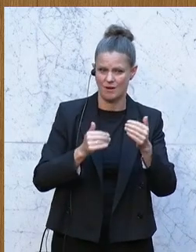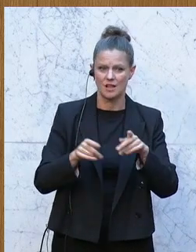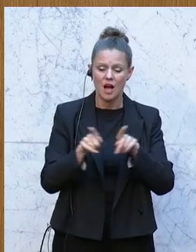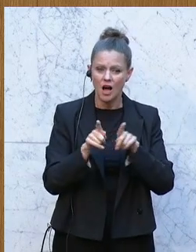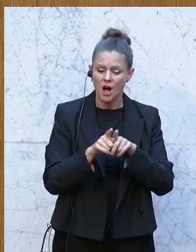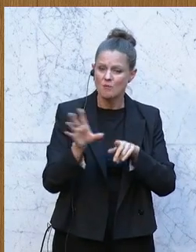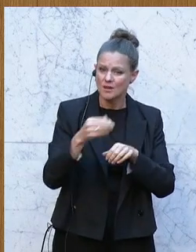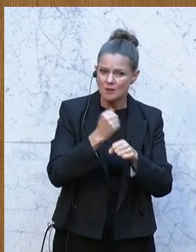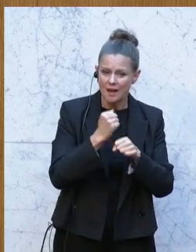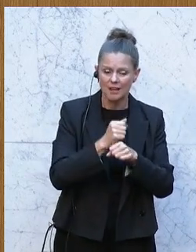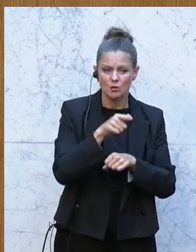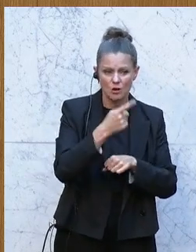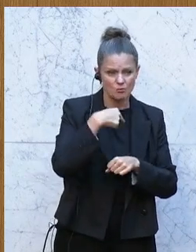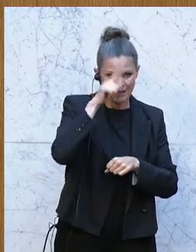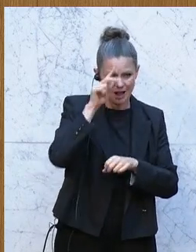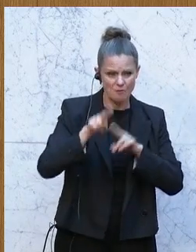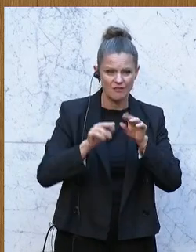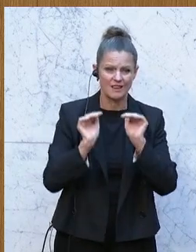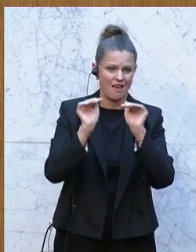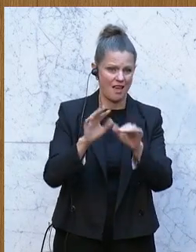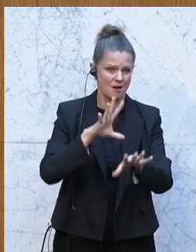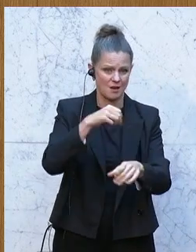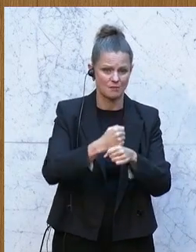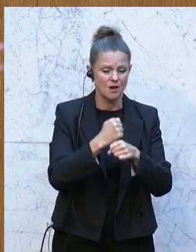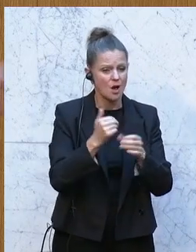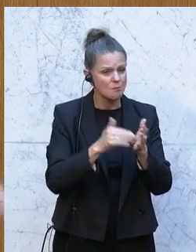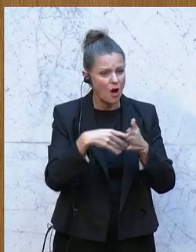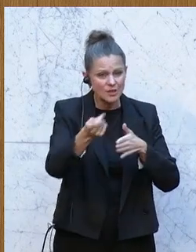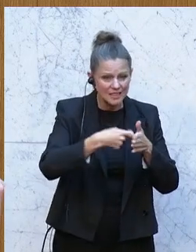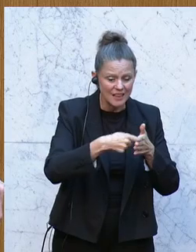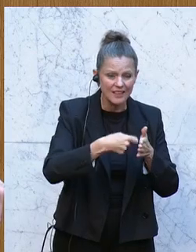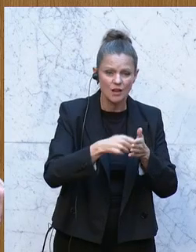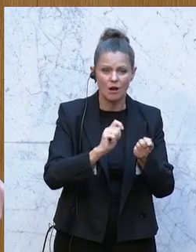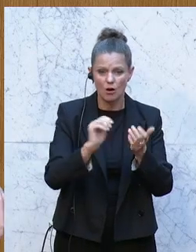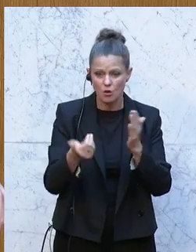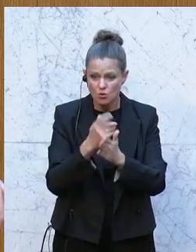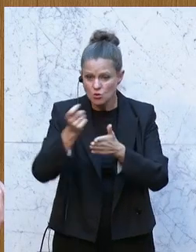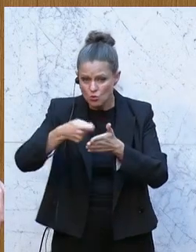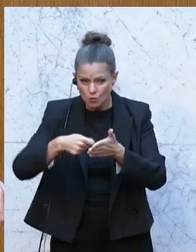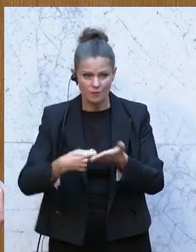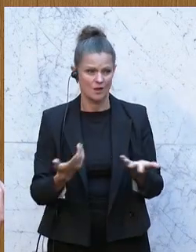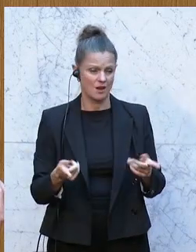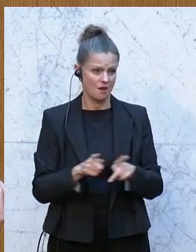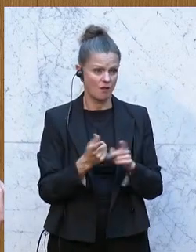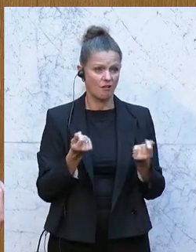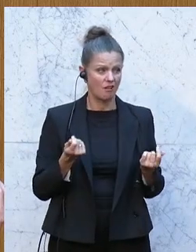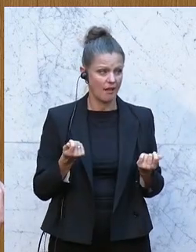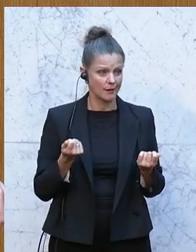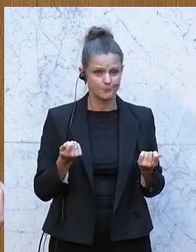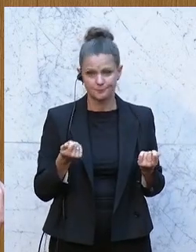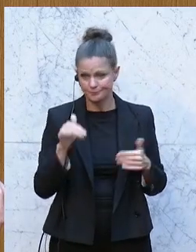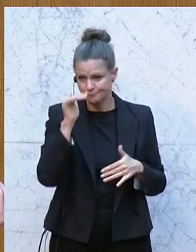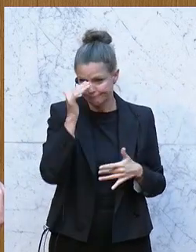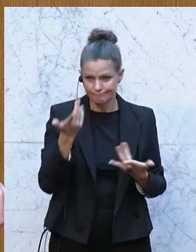Pflegeheimen aufhalten. Wir brauchen hier Sanierungen und Renovierungen. Dafür gibt es aber natürlich kein Geld, weil wir sind mit dem Leistungserhalt